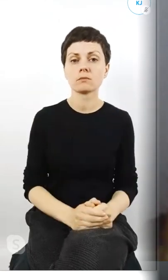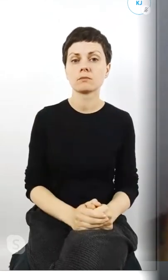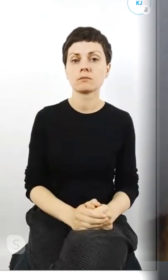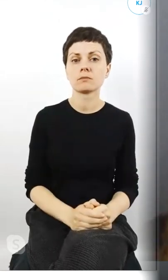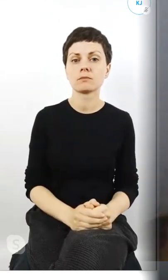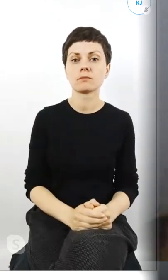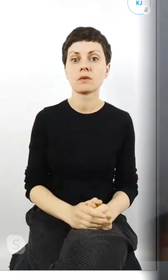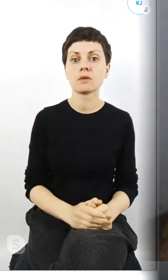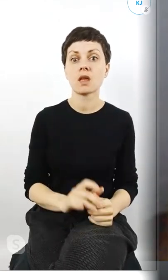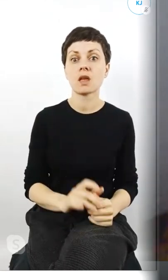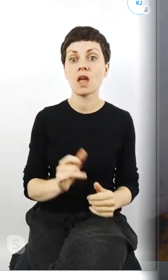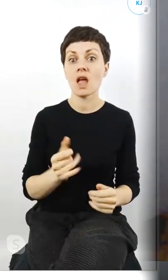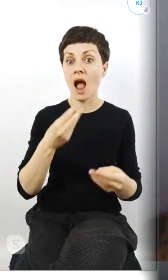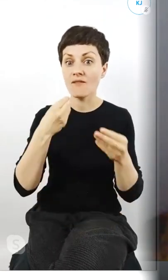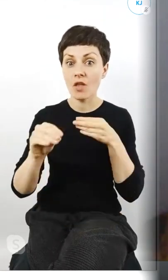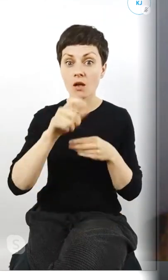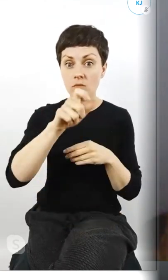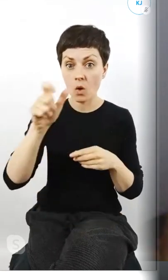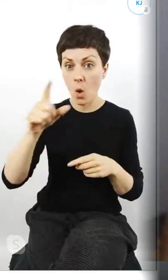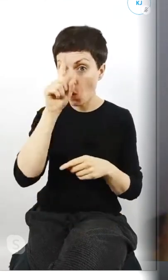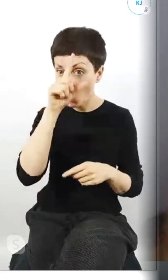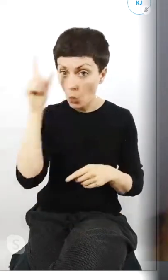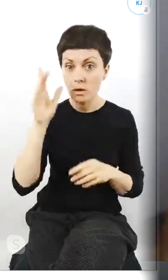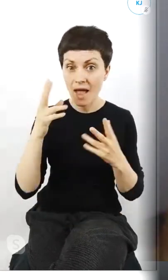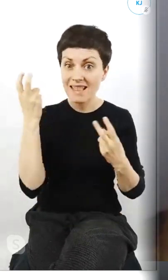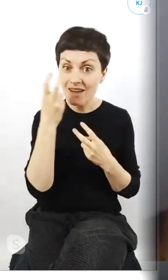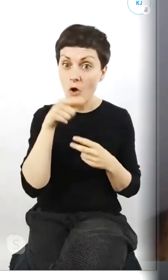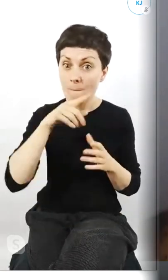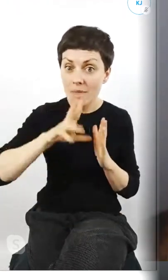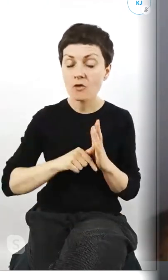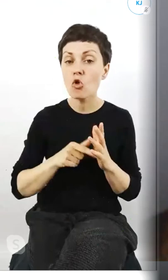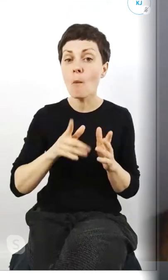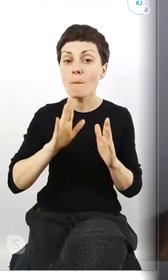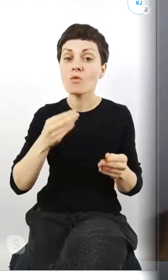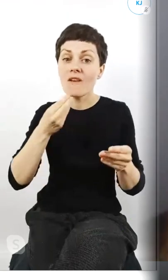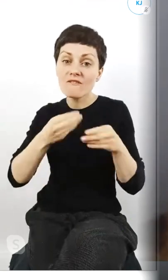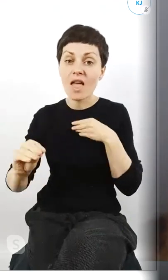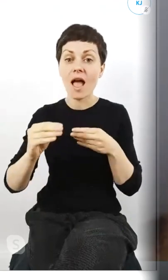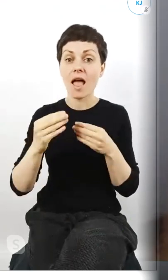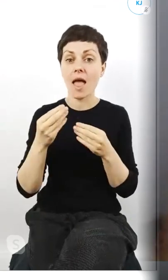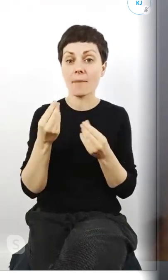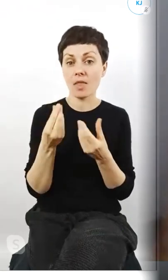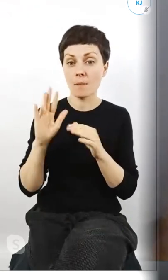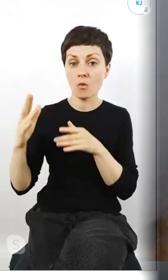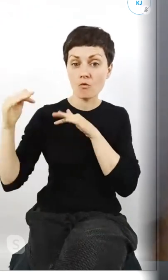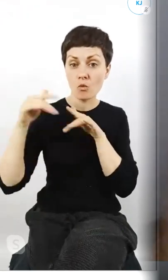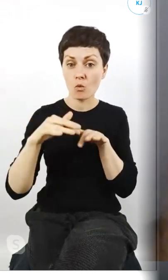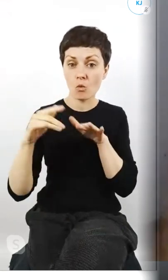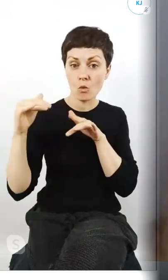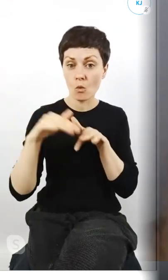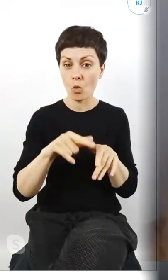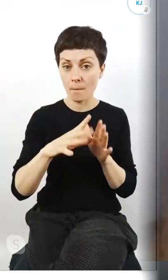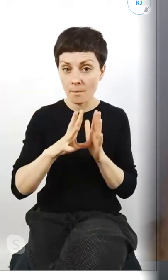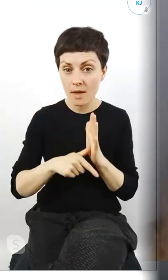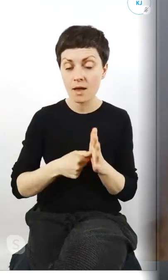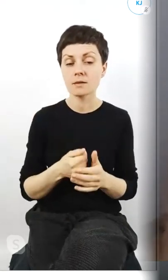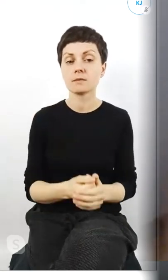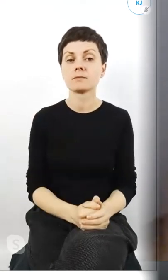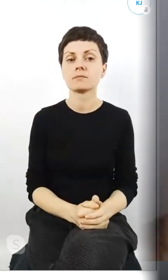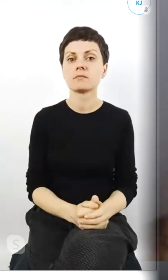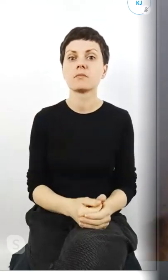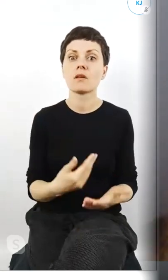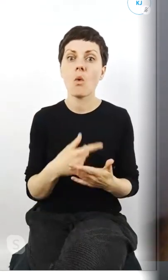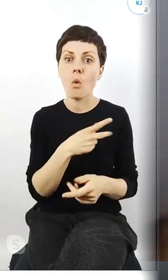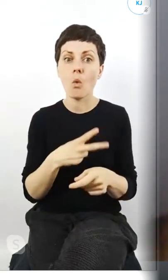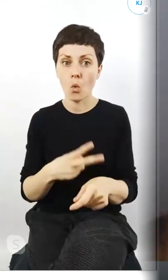ludzi będzie się interesowało tym miastem tym więcej pieniędzy będzie płynąć do miasta i w związku z tym urząd